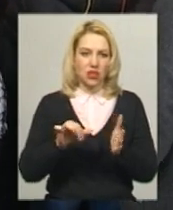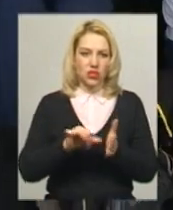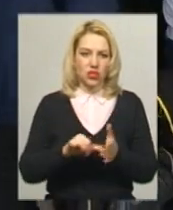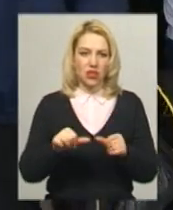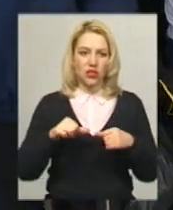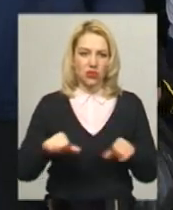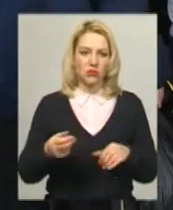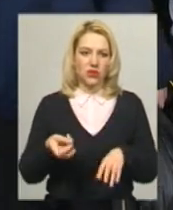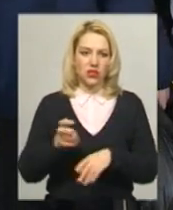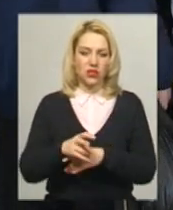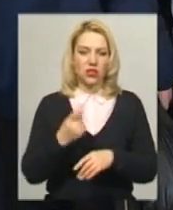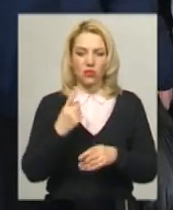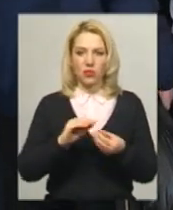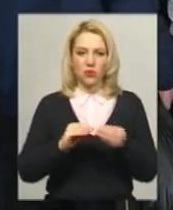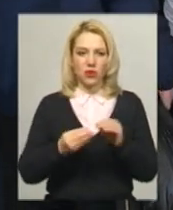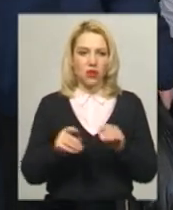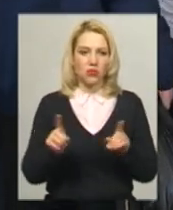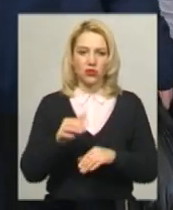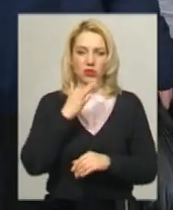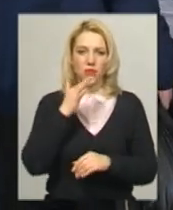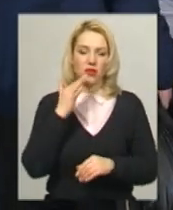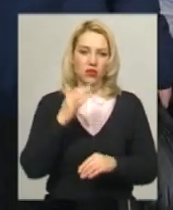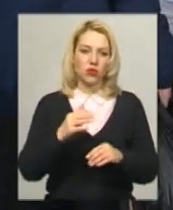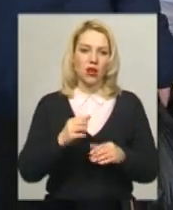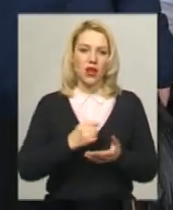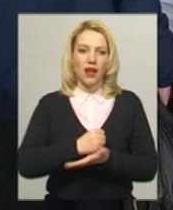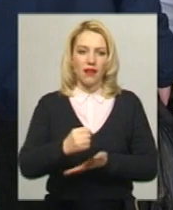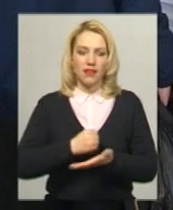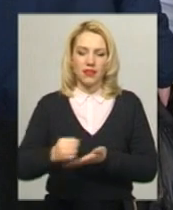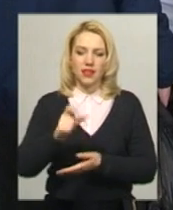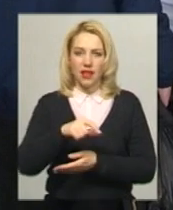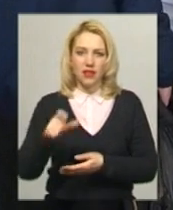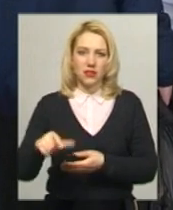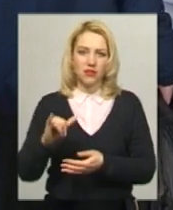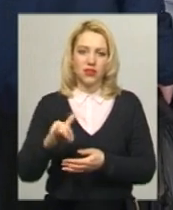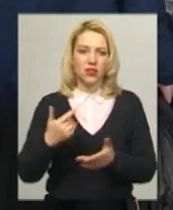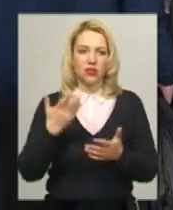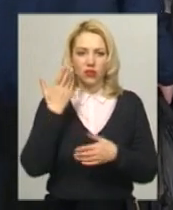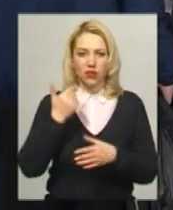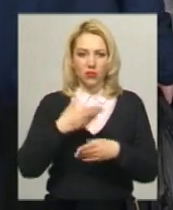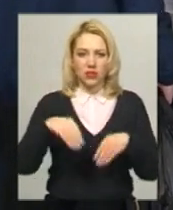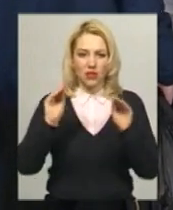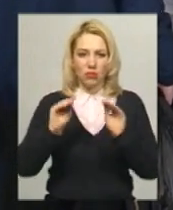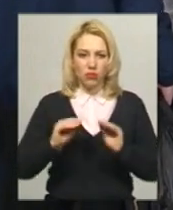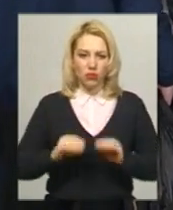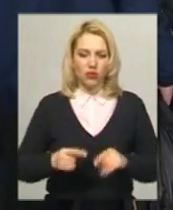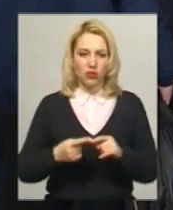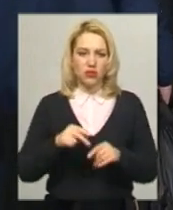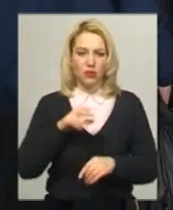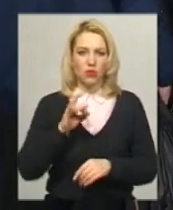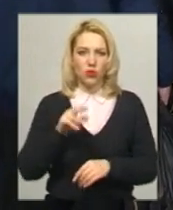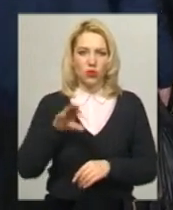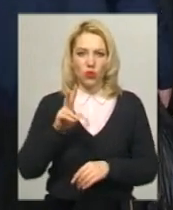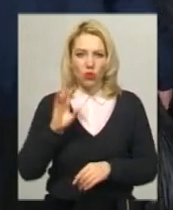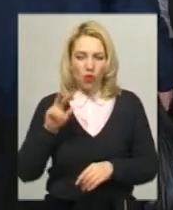зайшли. Єдина проблема, що дуже багато кандидатів. І дуже багато, навіть коли ми заповнювали ці протоколи,